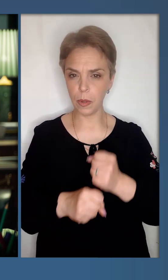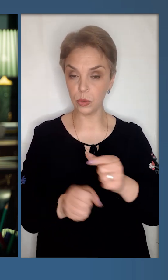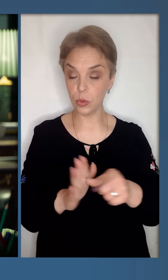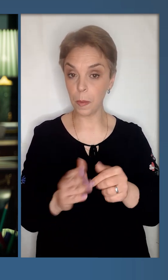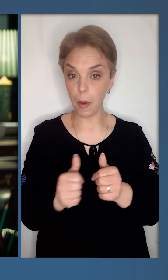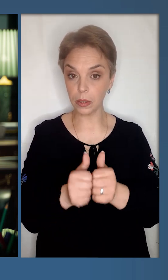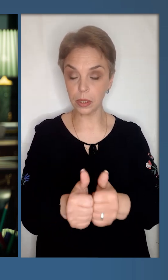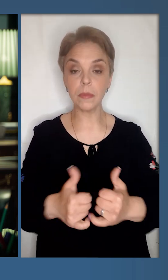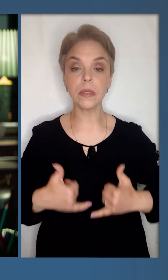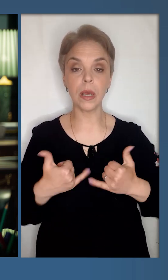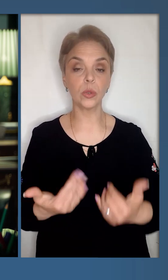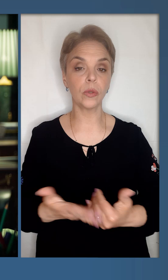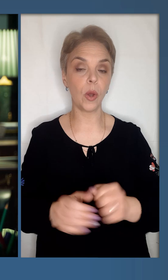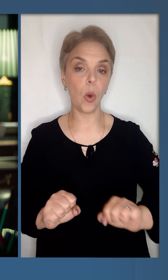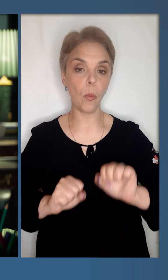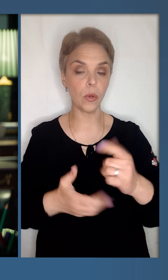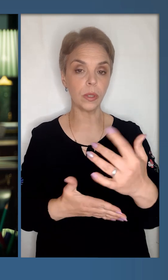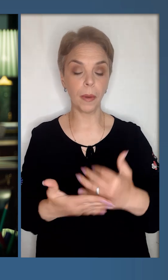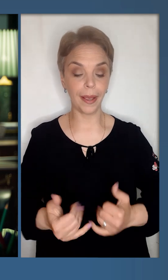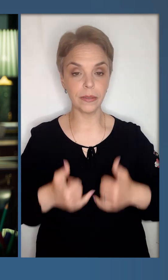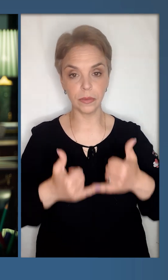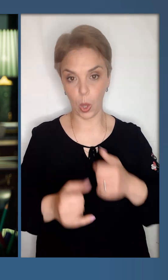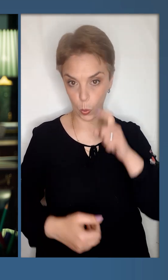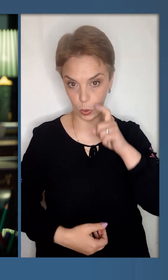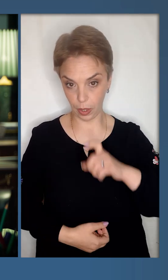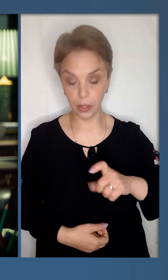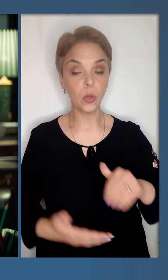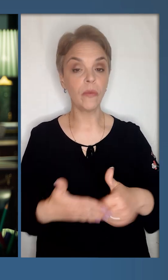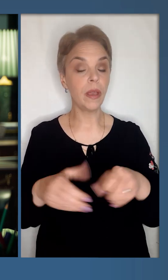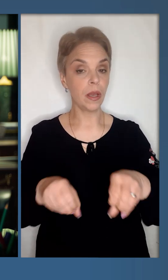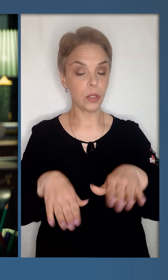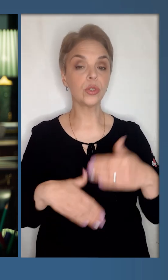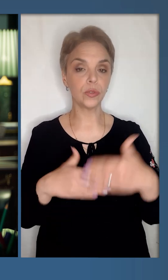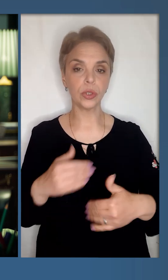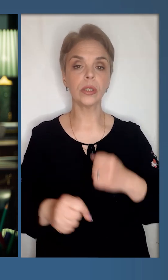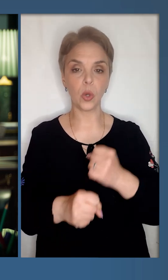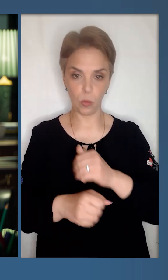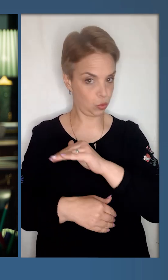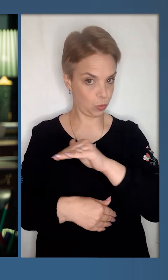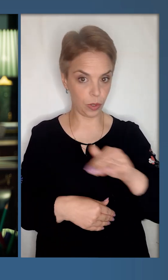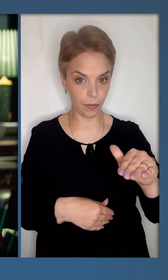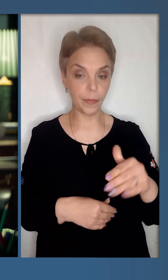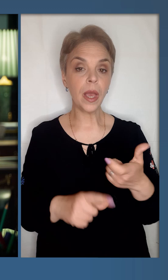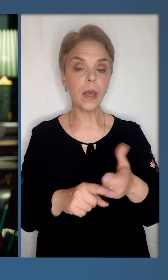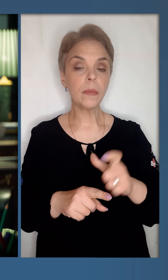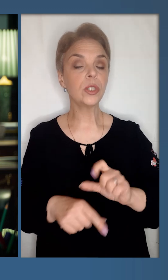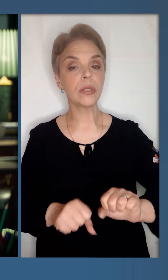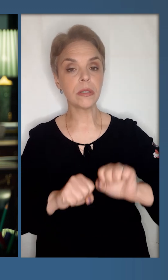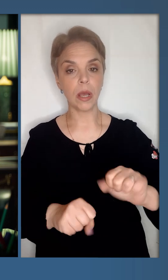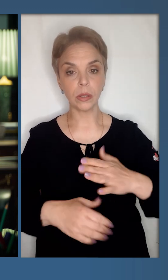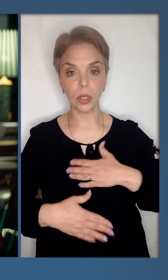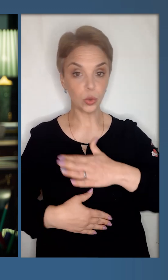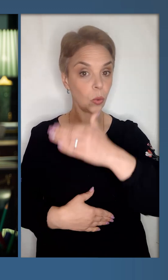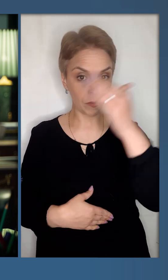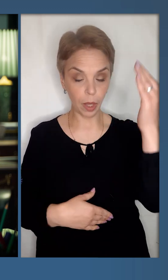працює з партнерами заради нових оборонних пакетів для України. Нові рішення вже на робочому рівні. Більше захисту